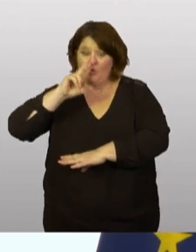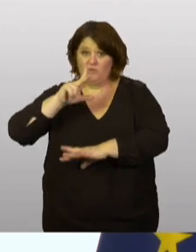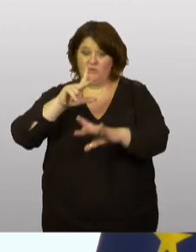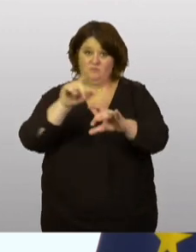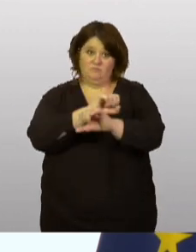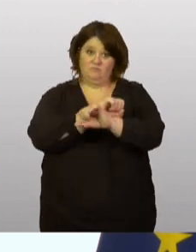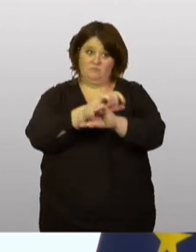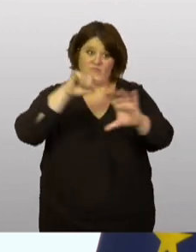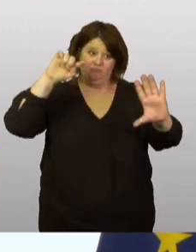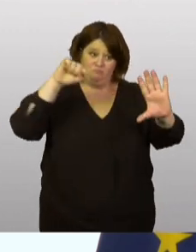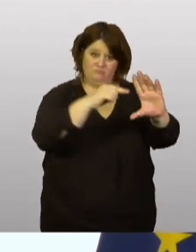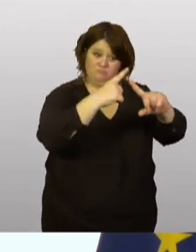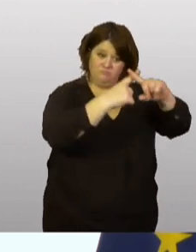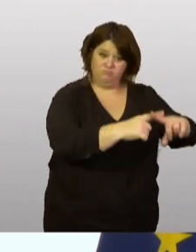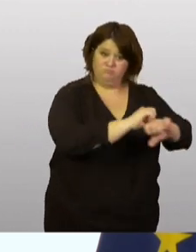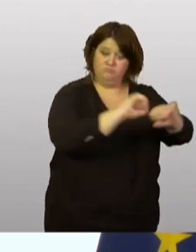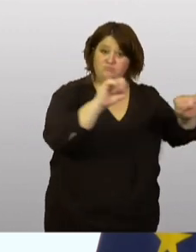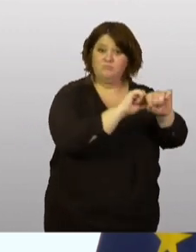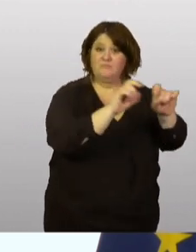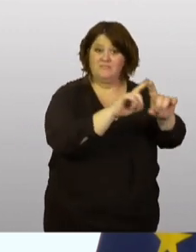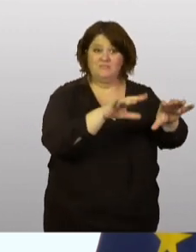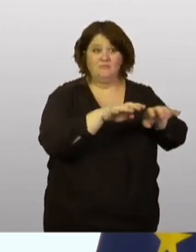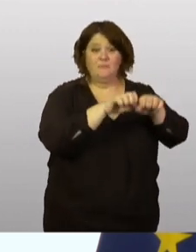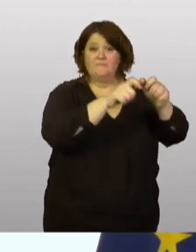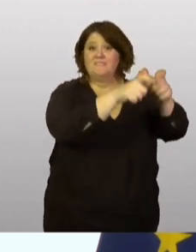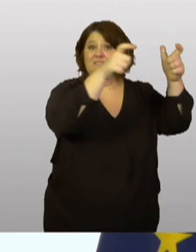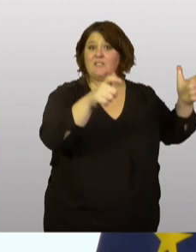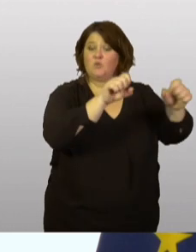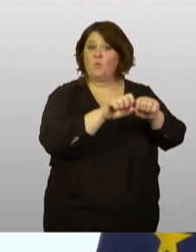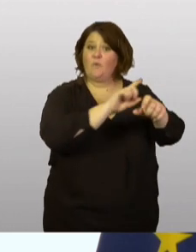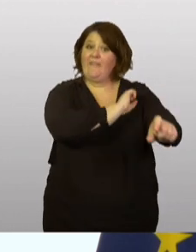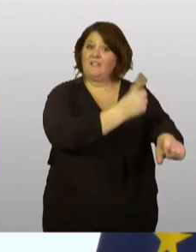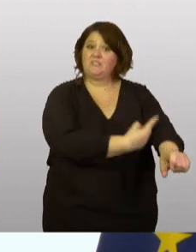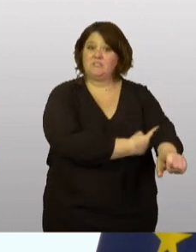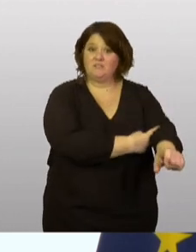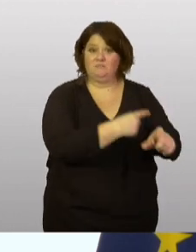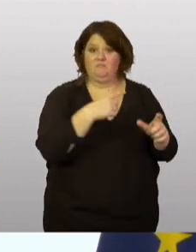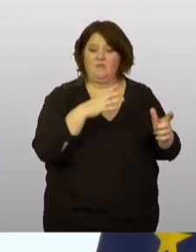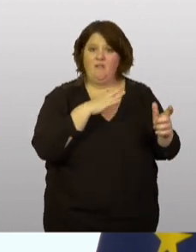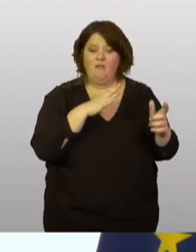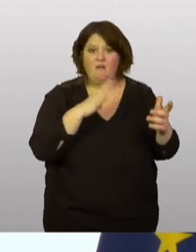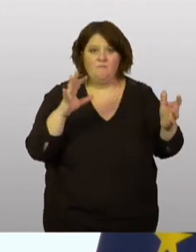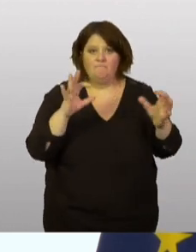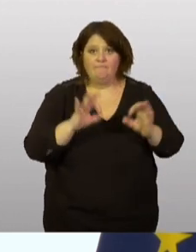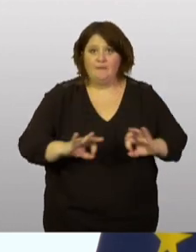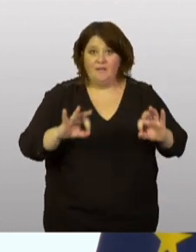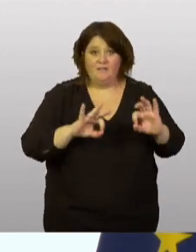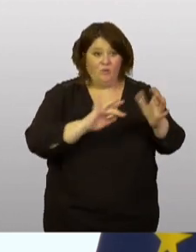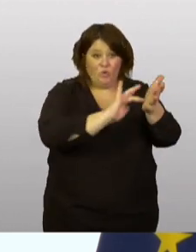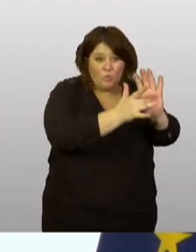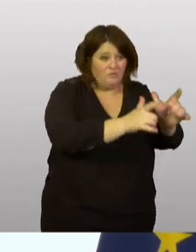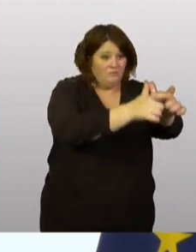partie de notre station énergétique. Il n'y a aucune qui n'a été